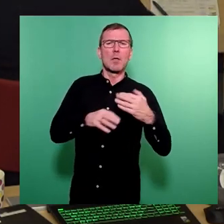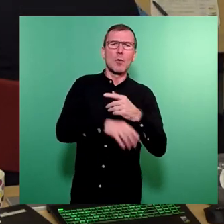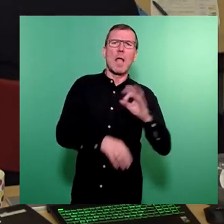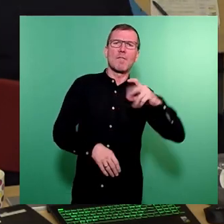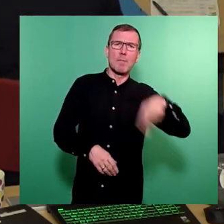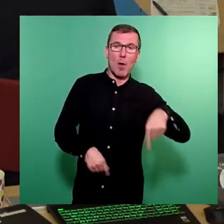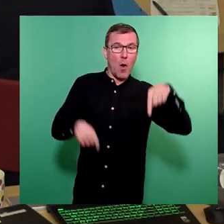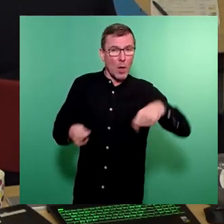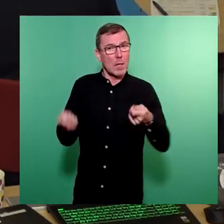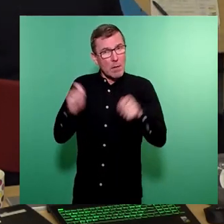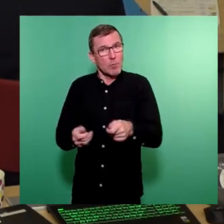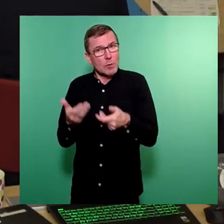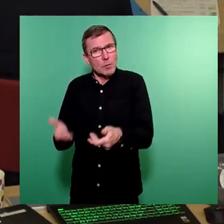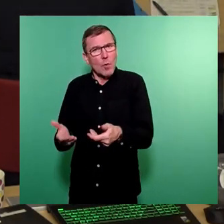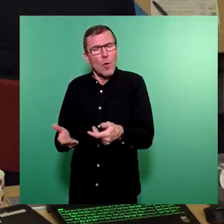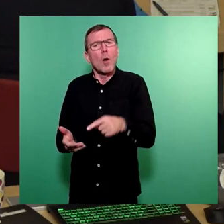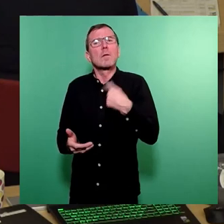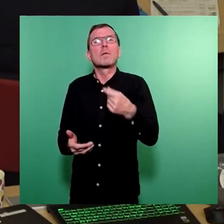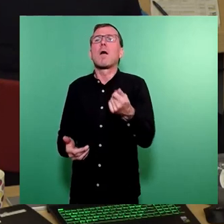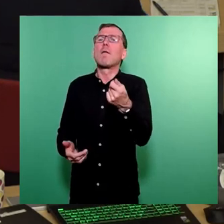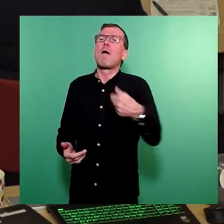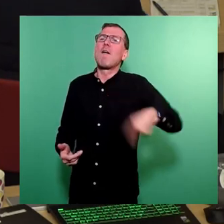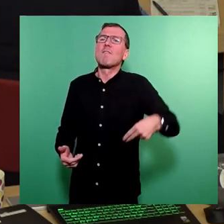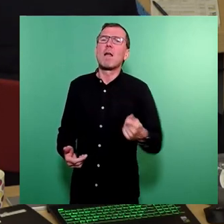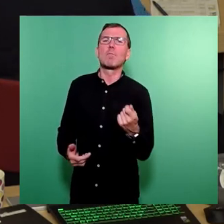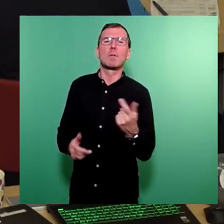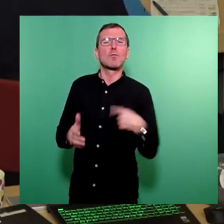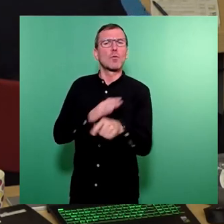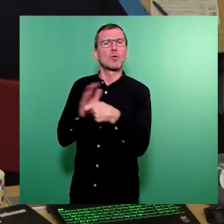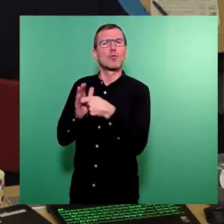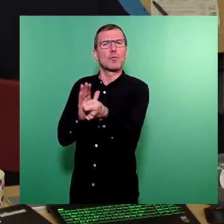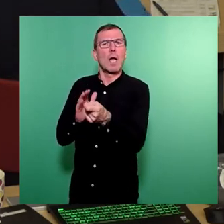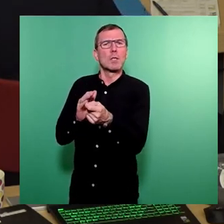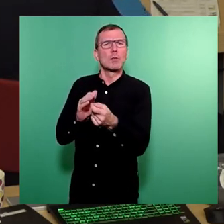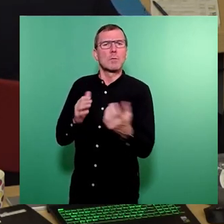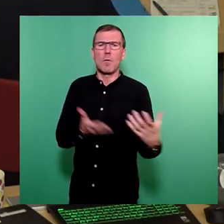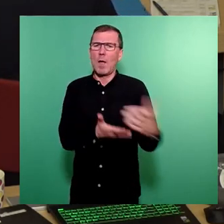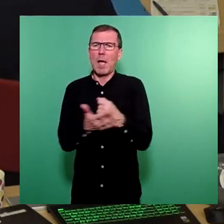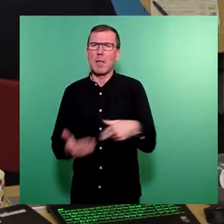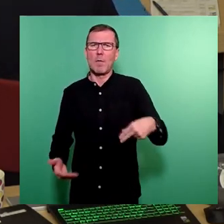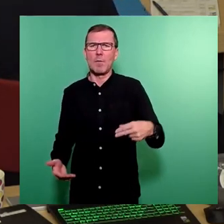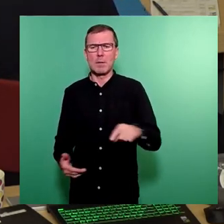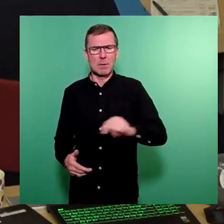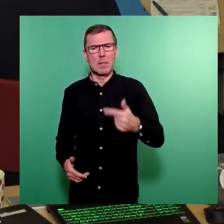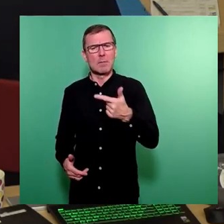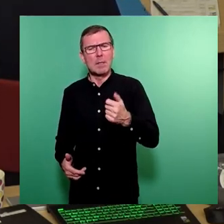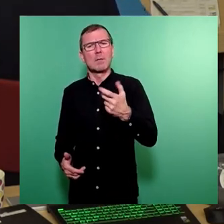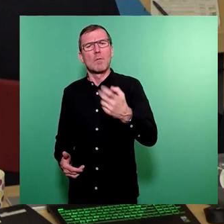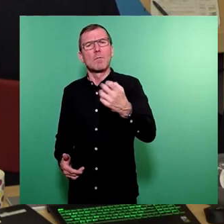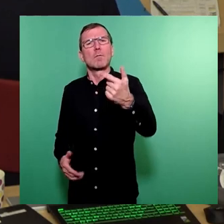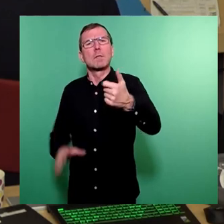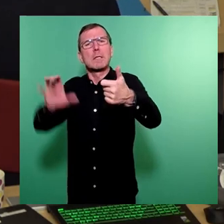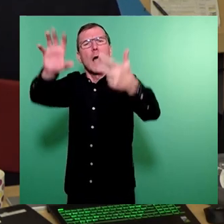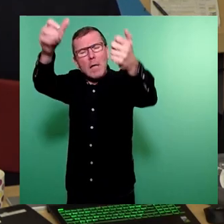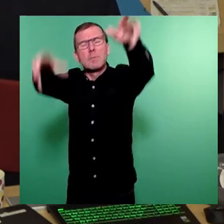beschlossen werden, welche Fehlbeträge würden durch diese Streichung der Deckungsquellen in den Jahren 22, 23, 24, 25, 26